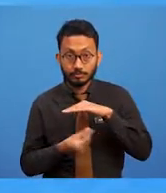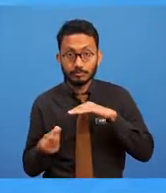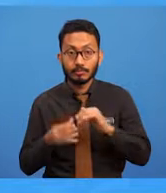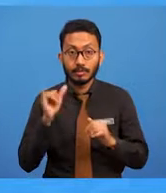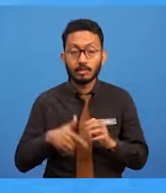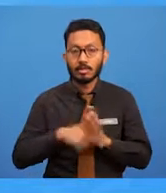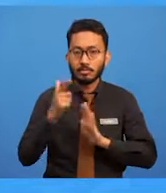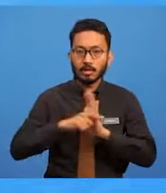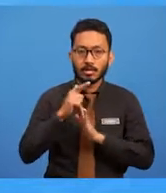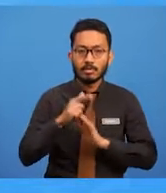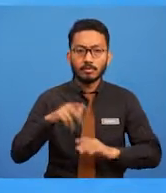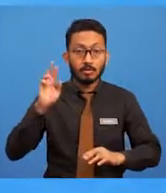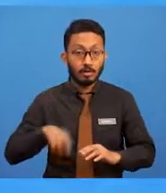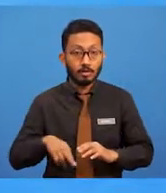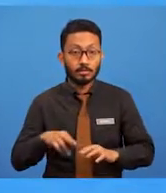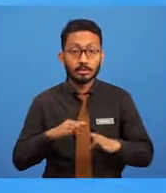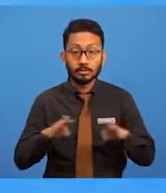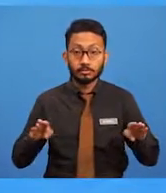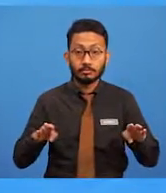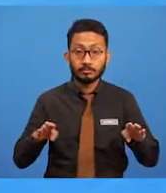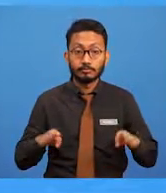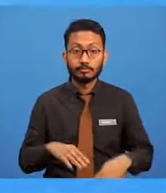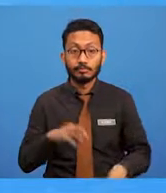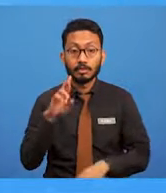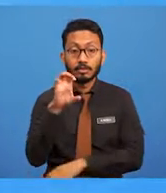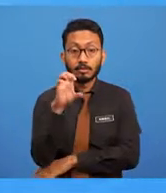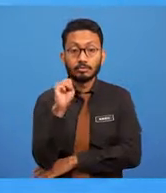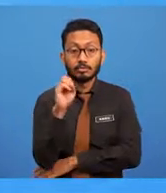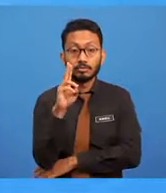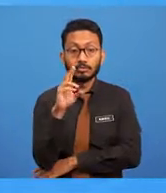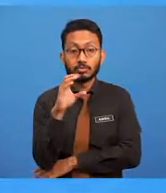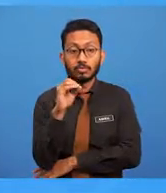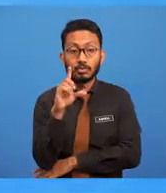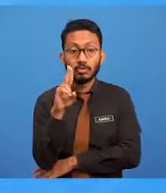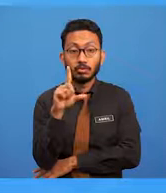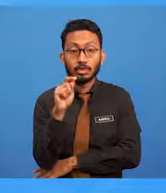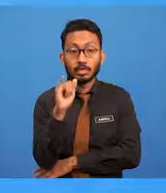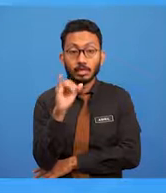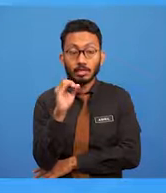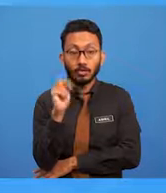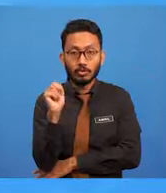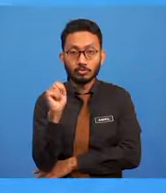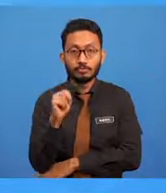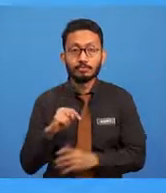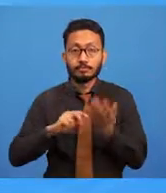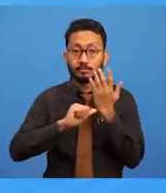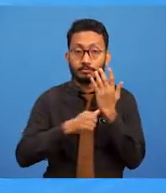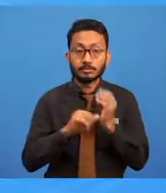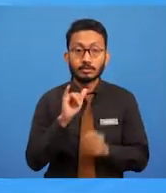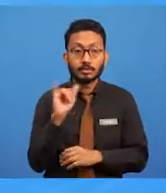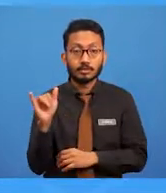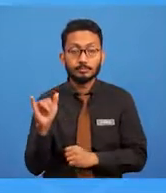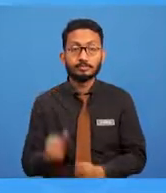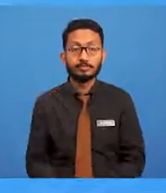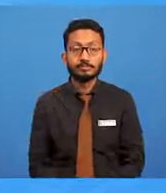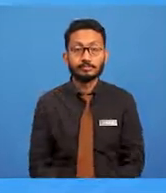rendah berbanding dengan resolution asalnya. Anda sudah faham dengan jenis image